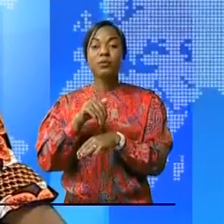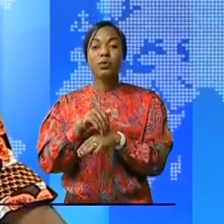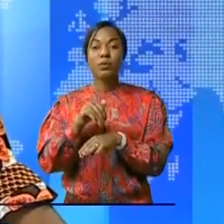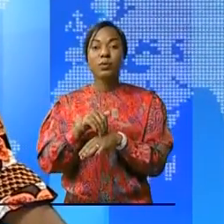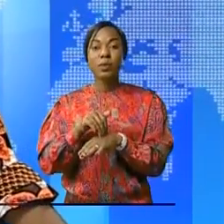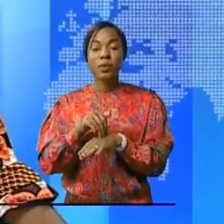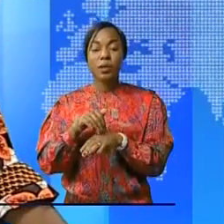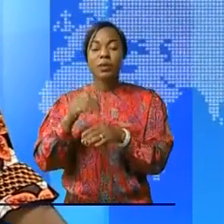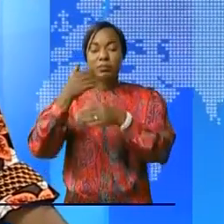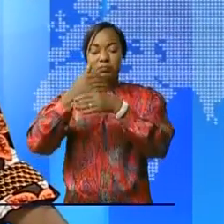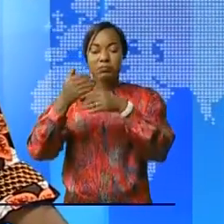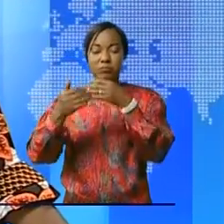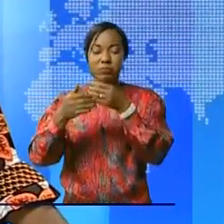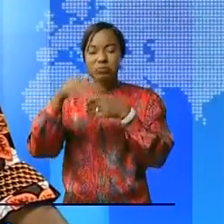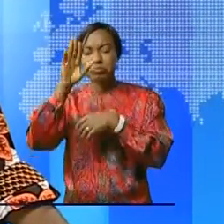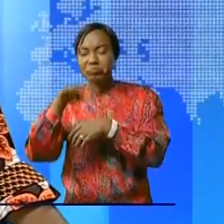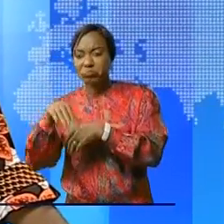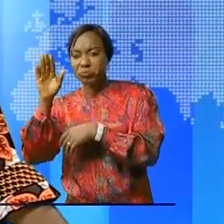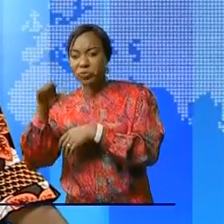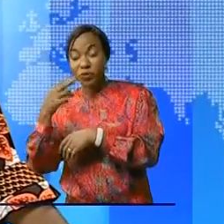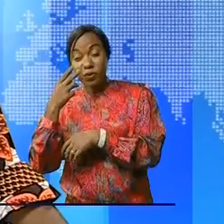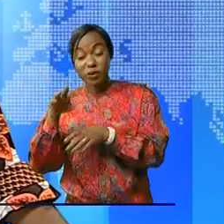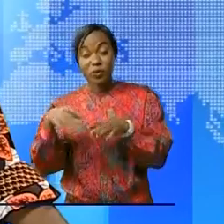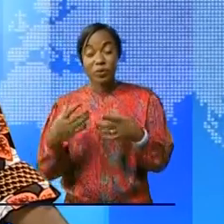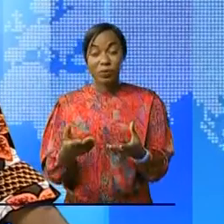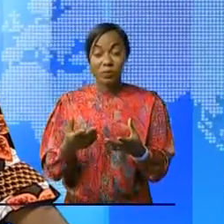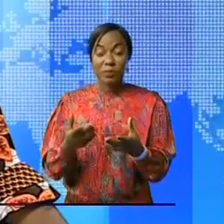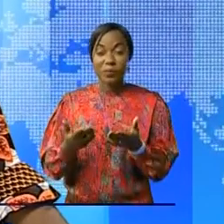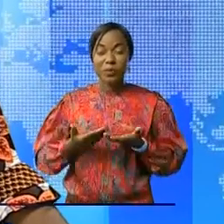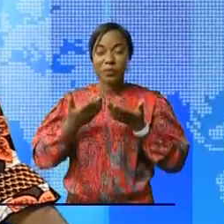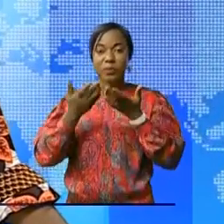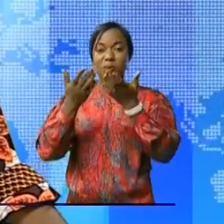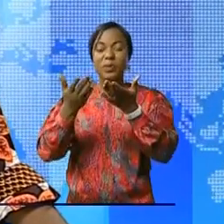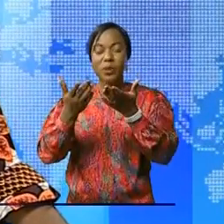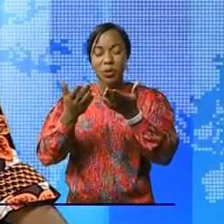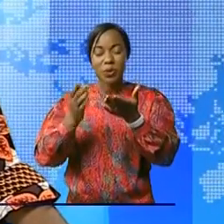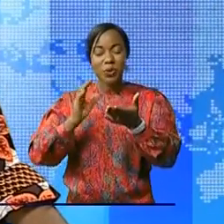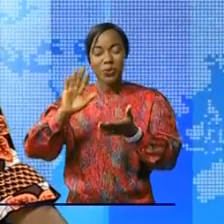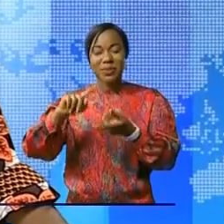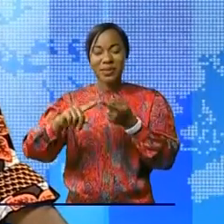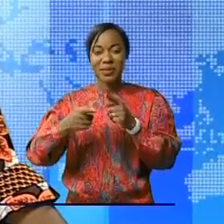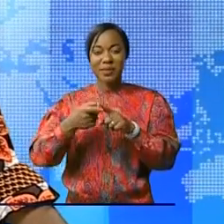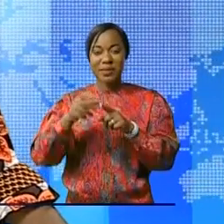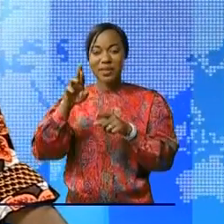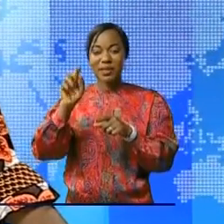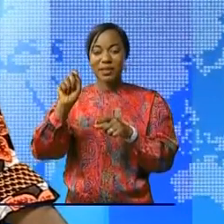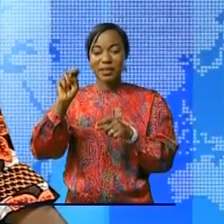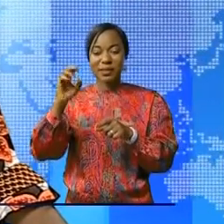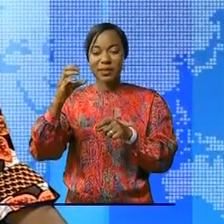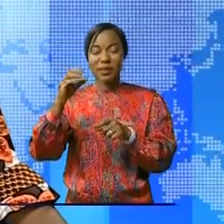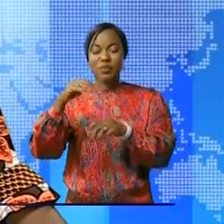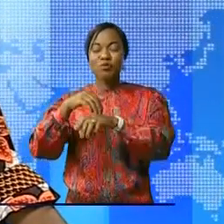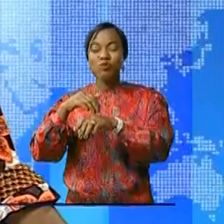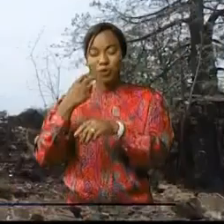quelques réaménagements. Voici comment nous le proposent nos reporters de la RTNC Boma.